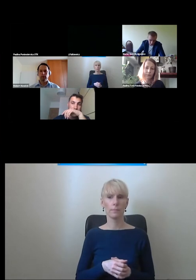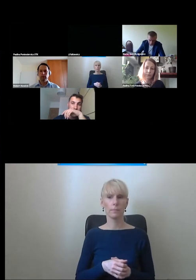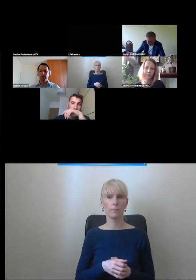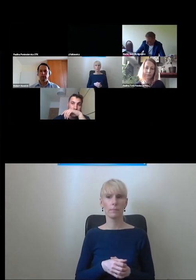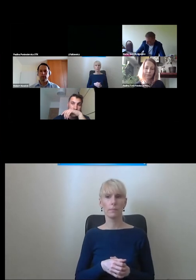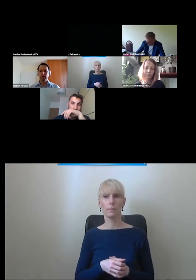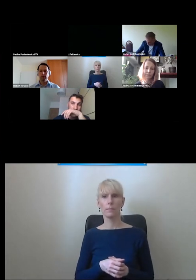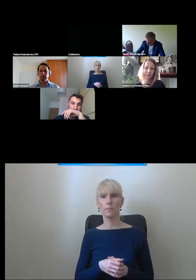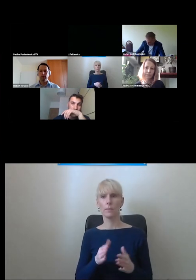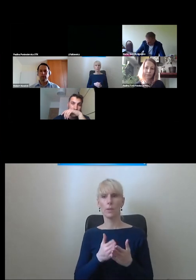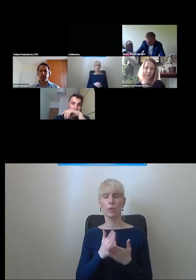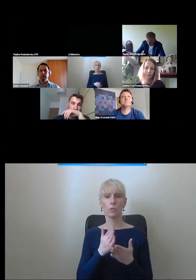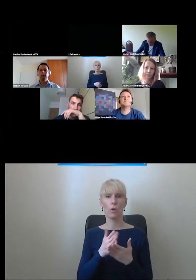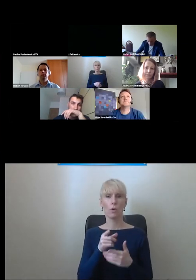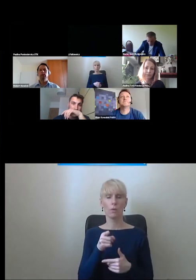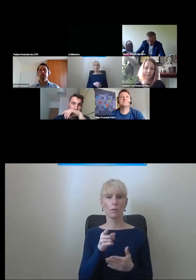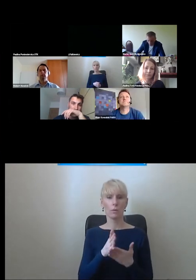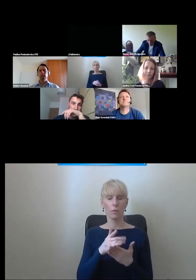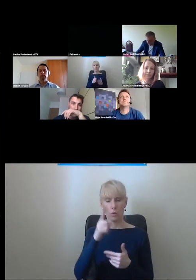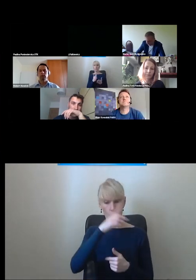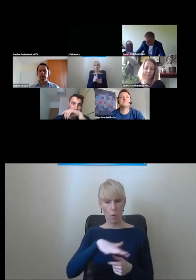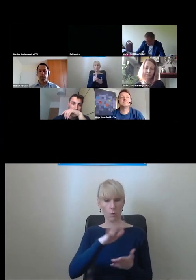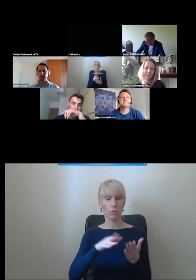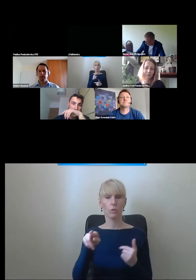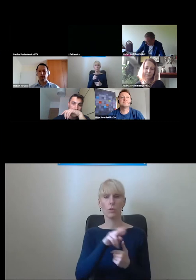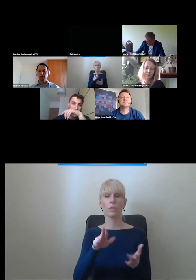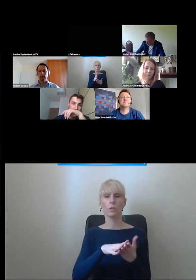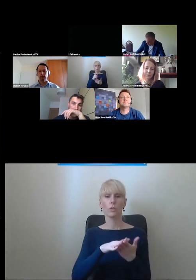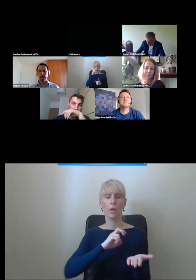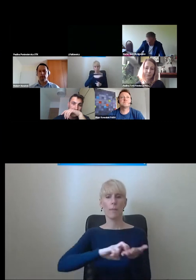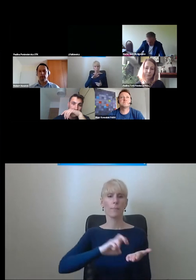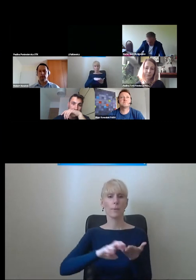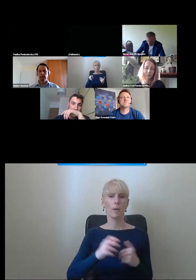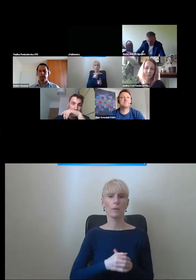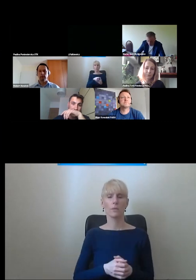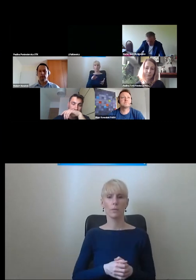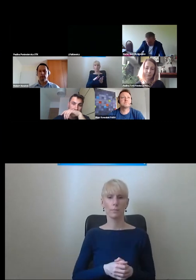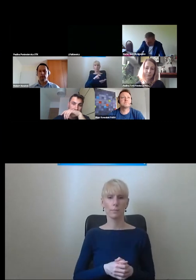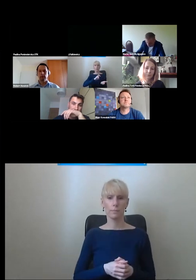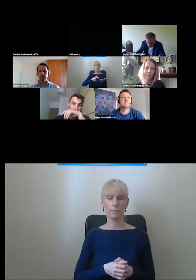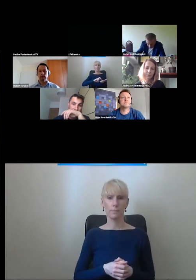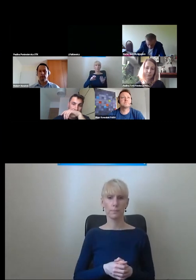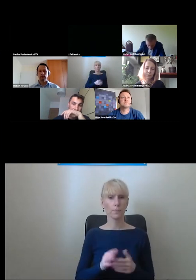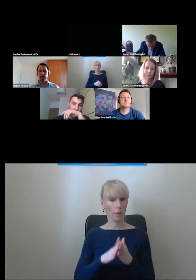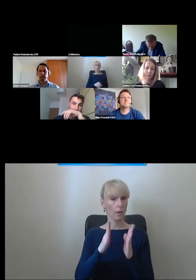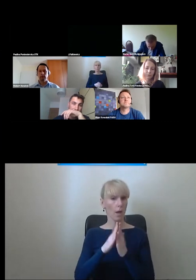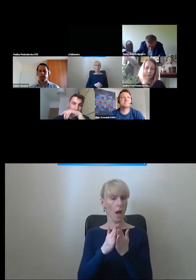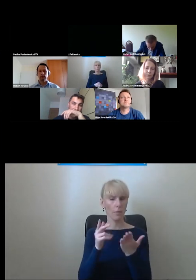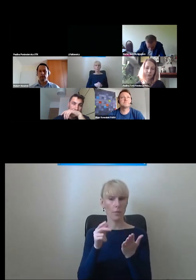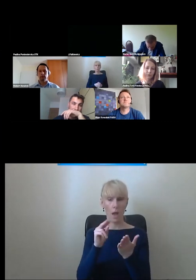Tak bym to może w dużym skrócie ujął. Ten społeczny rzecznik pieszych nawet wydał taki katalog, może mi się też uda